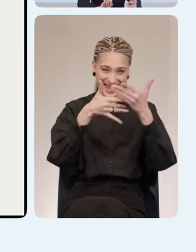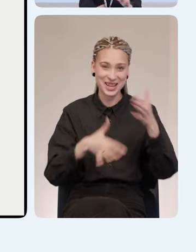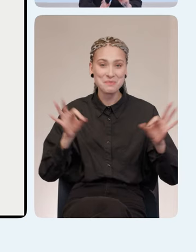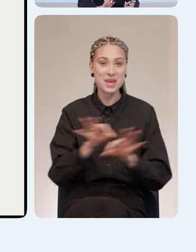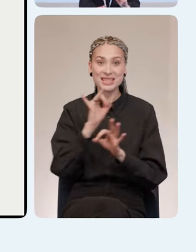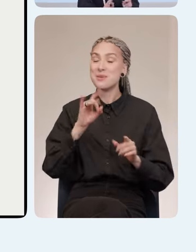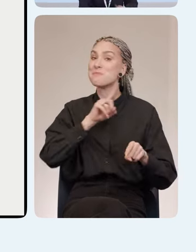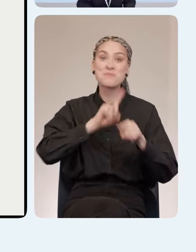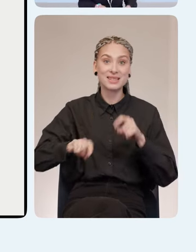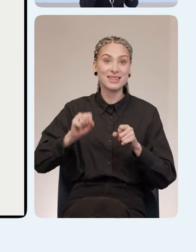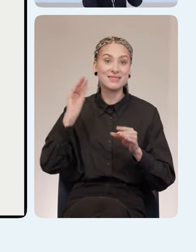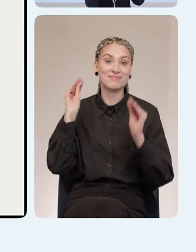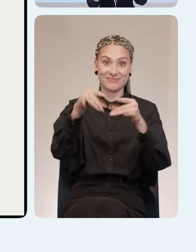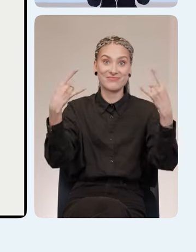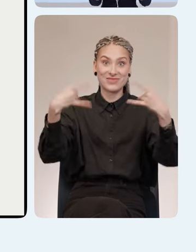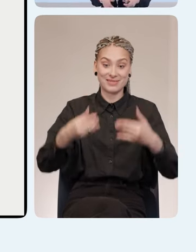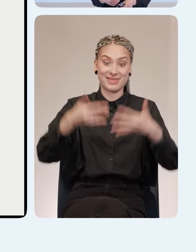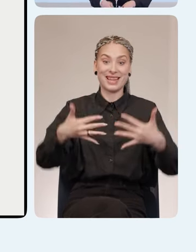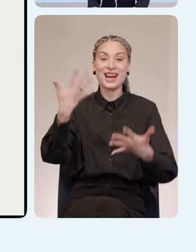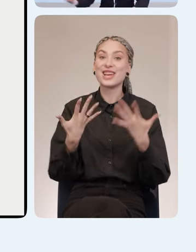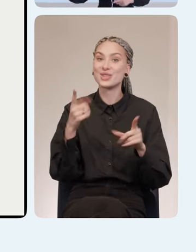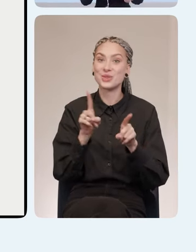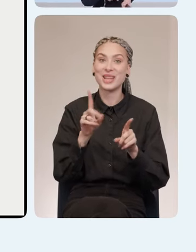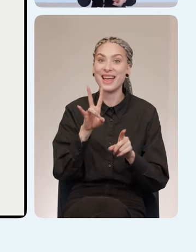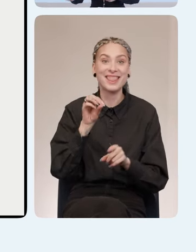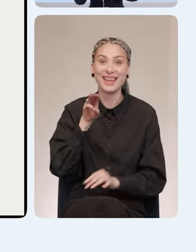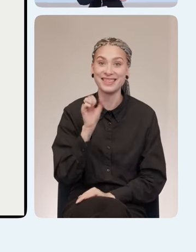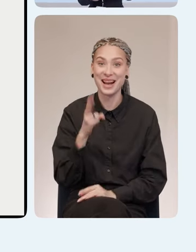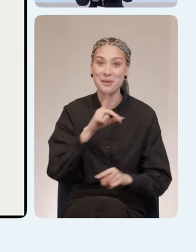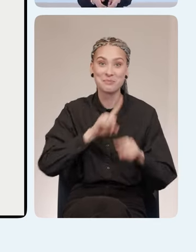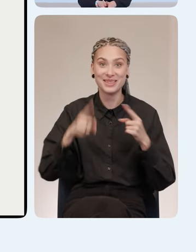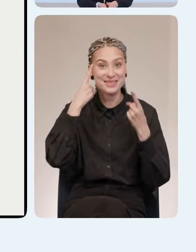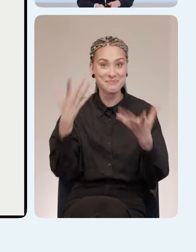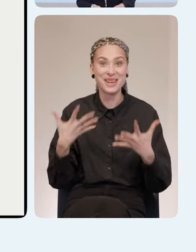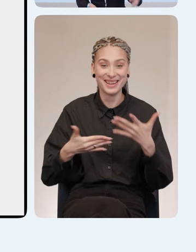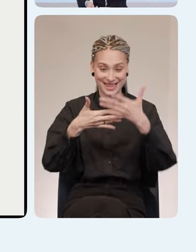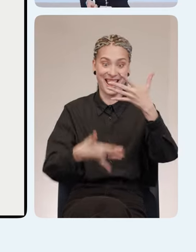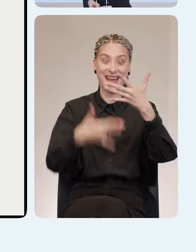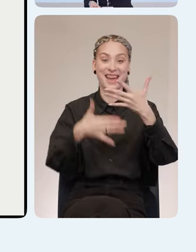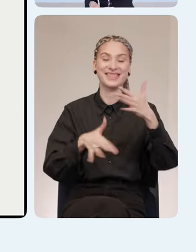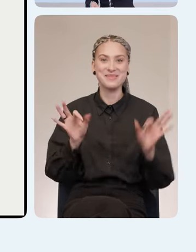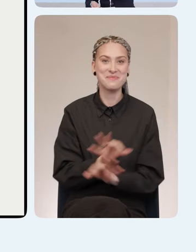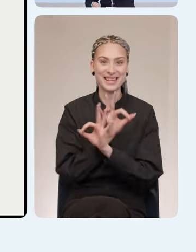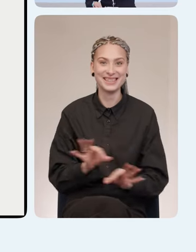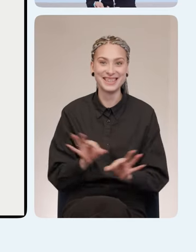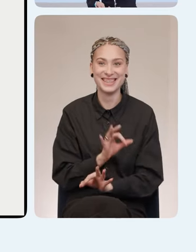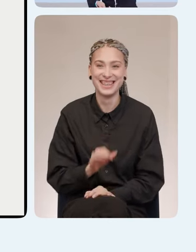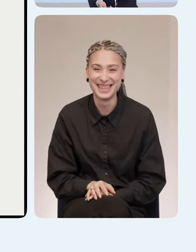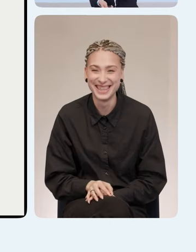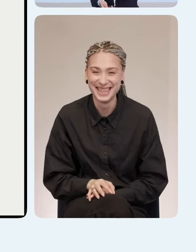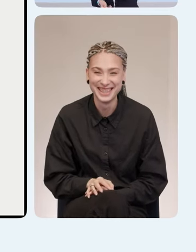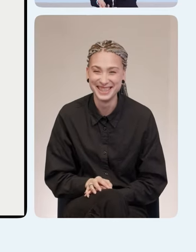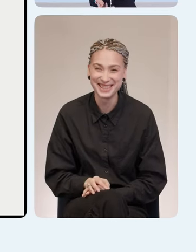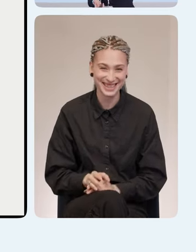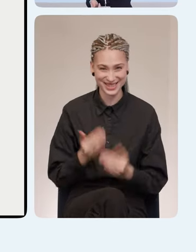вставляла его в телесуфлер, потому что если что-то вдруг идет не так, тебе нужно быстро понять текст этой песни. Вот тот угол сейчас просто порвется от